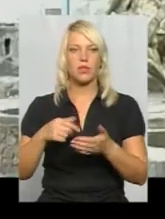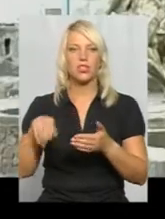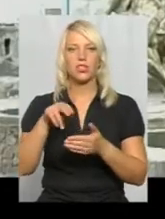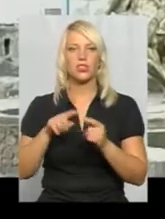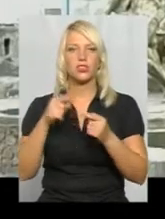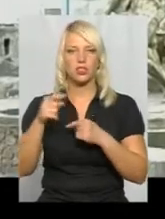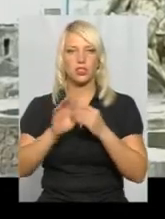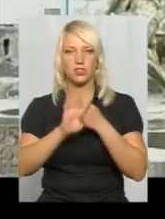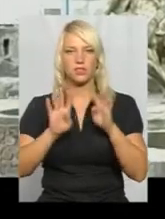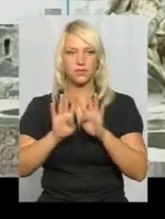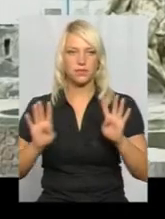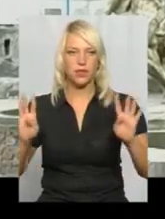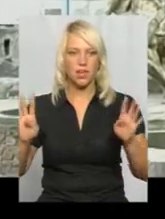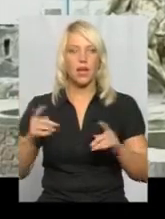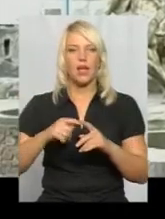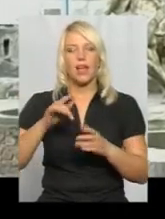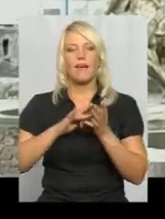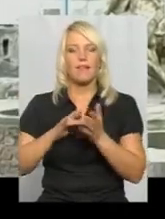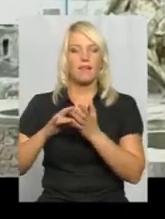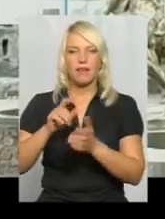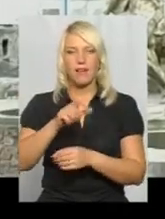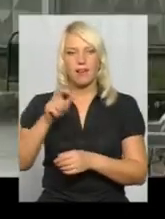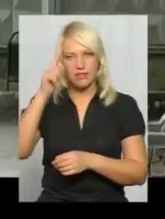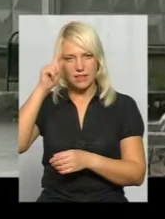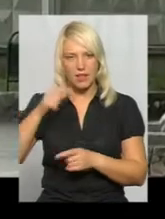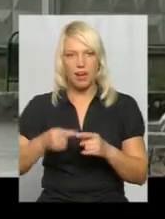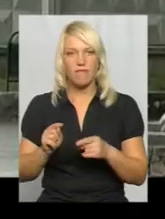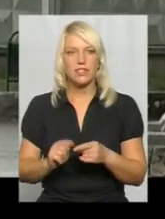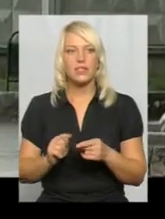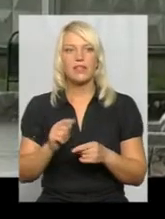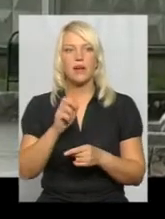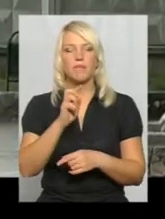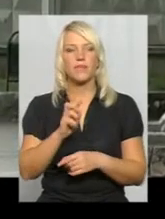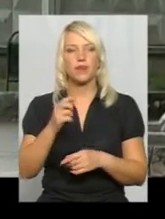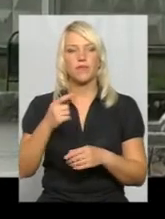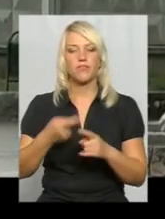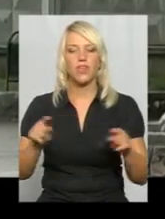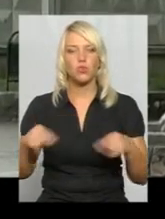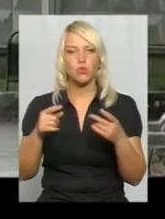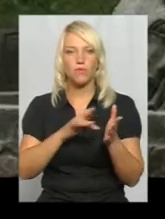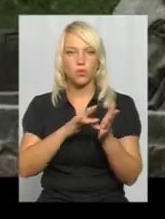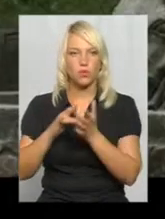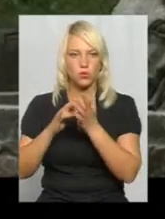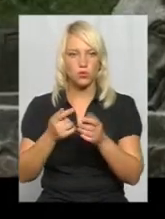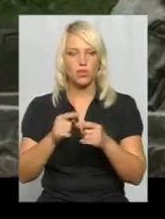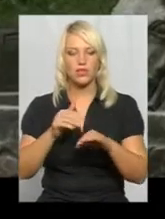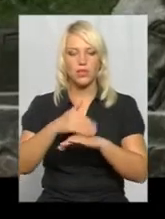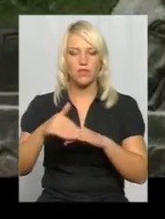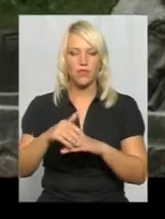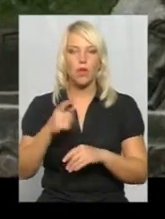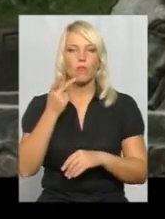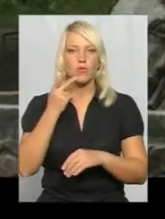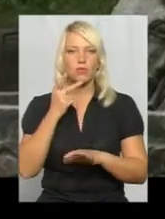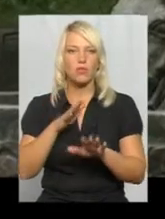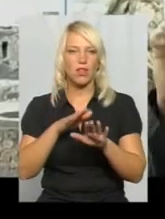Краєзнавець Ігор Байдак влаштовує пішохідні екскурсії Хмельницьким. Дворик із скульптурою Мюнхгаузена – одна з постійних локацій, до якої, на його думку,